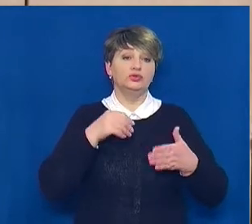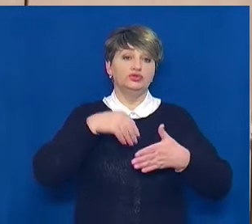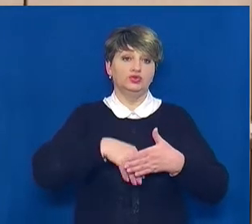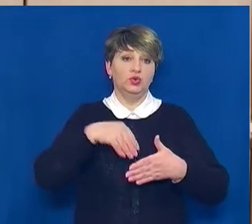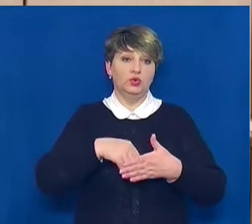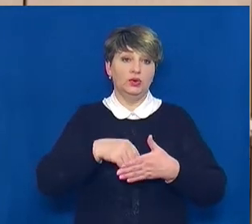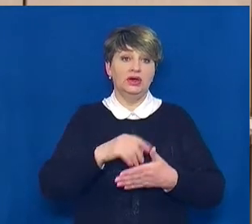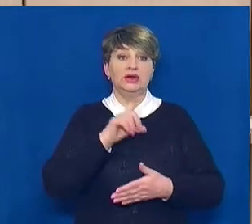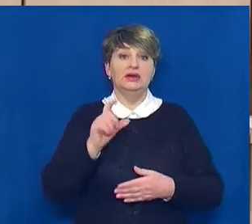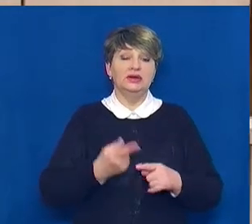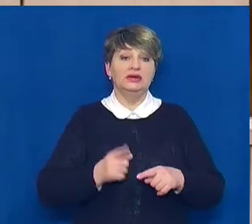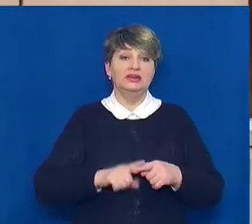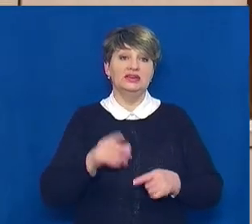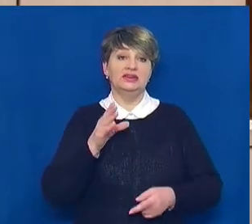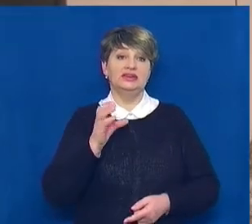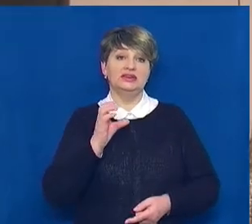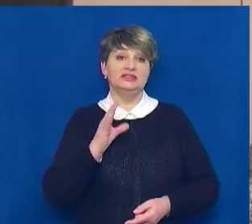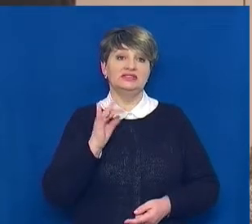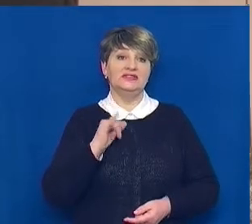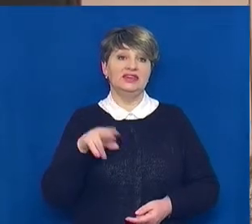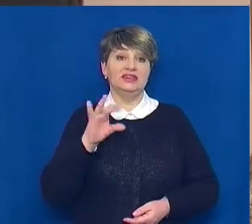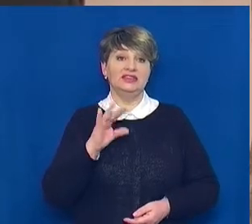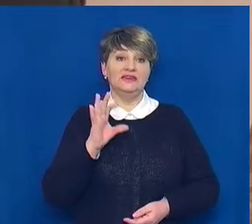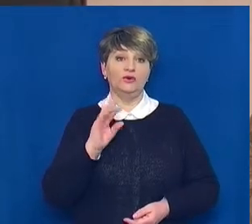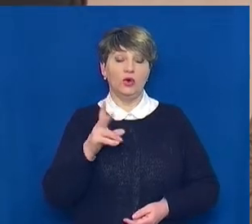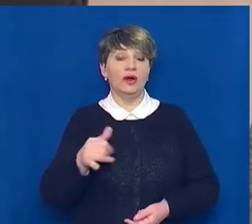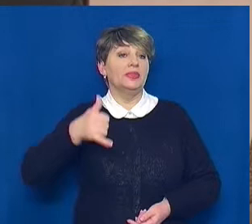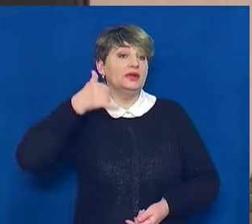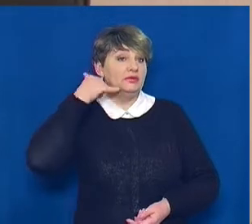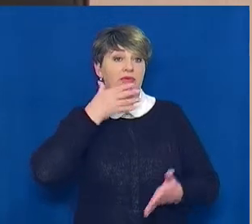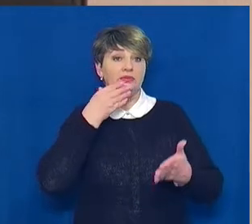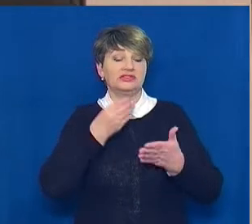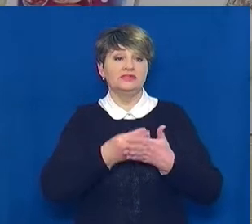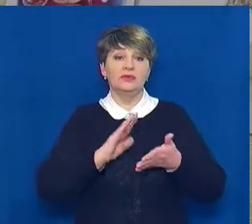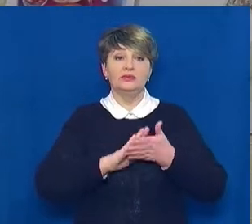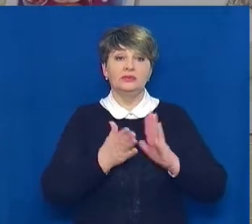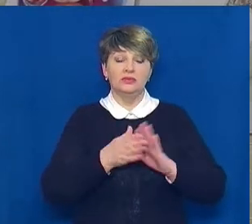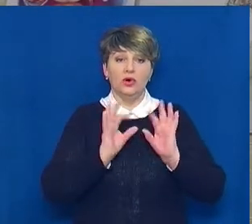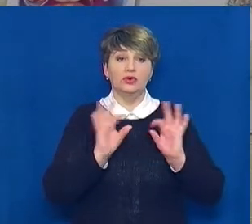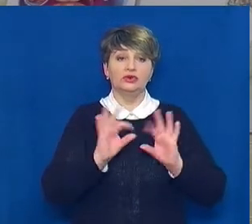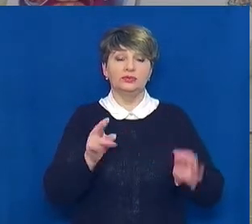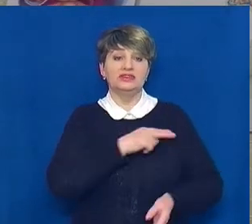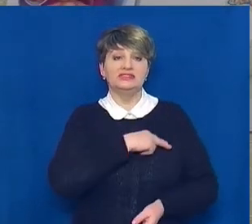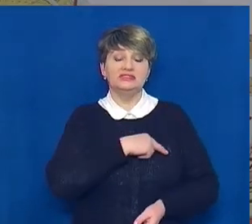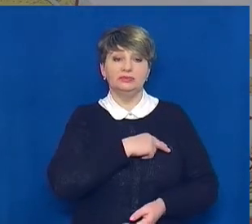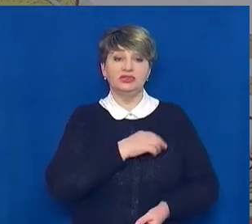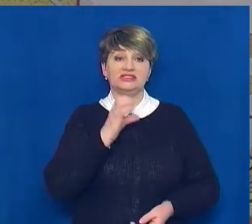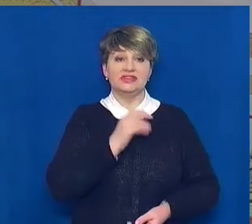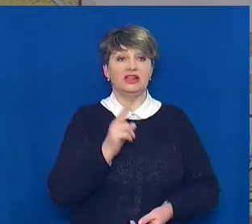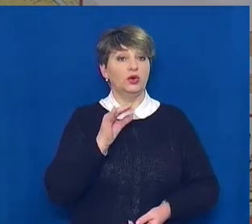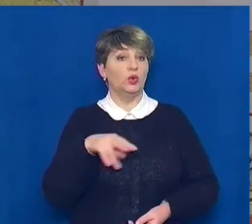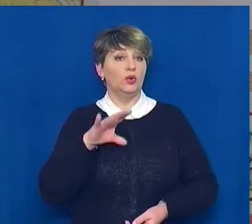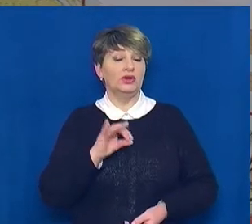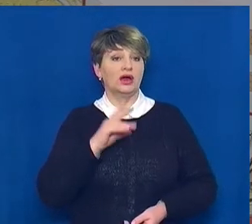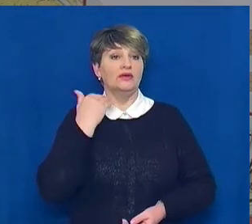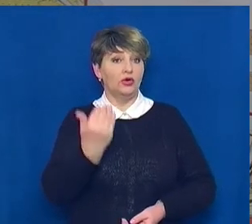Будищі. За Центр Свідівку вони сьогодні согласні. Телефоном свою позицію нам розповіла депутатка Світлана Кулик. Вона – за приєднання